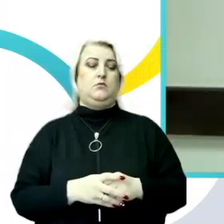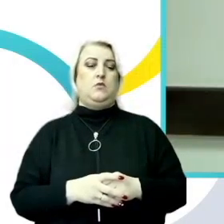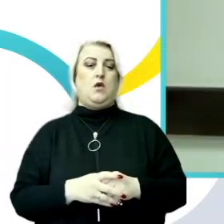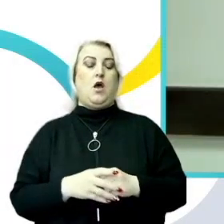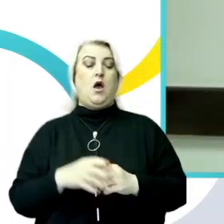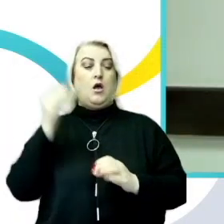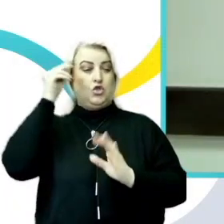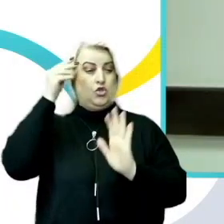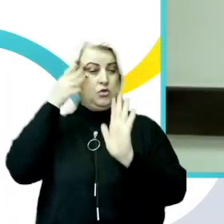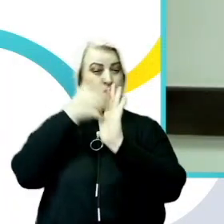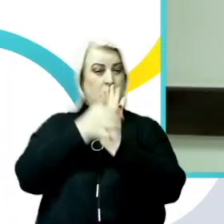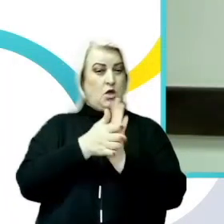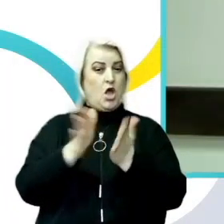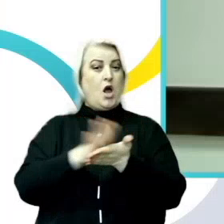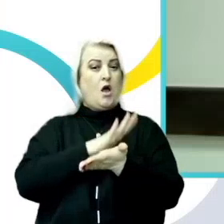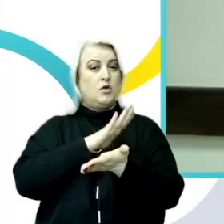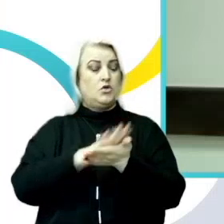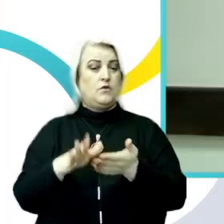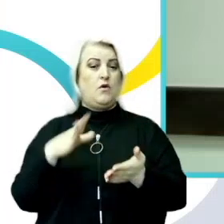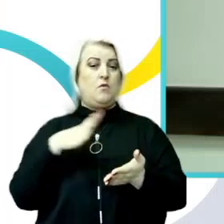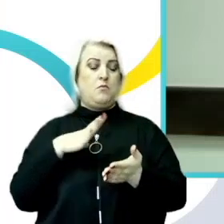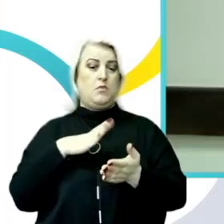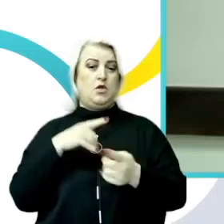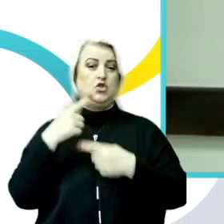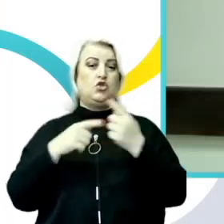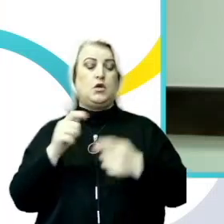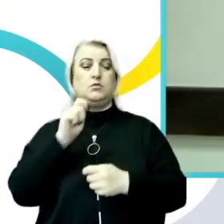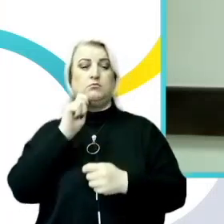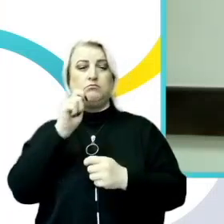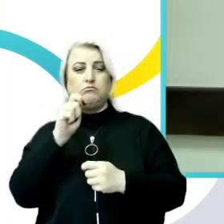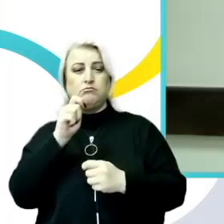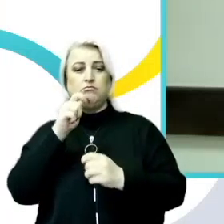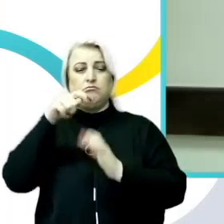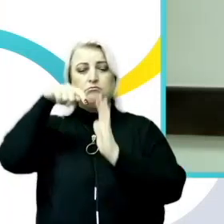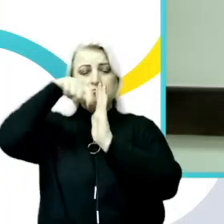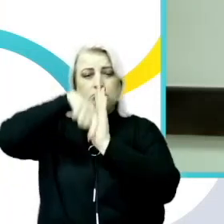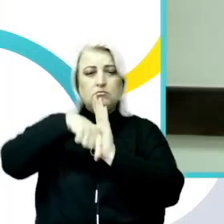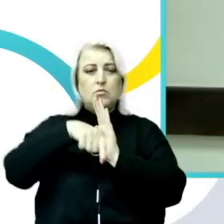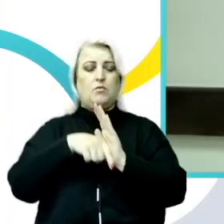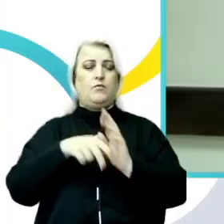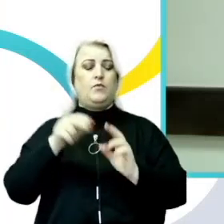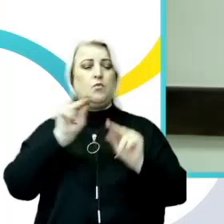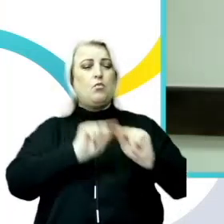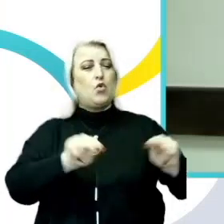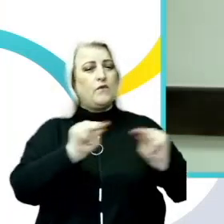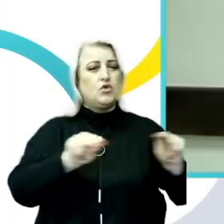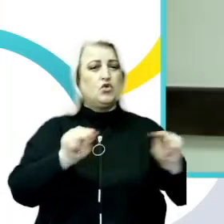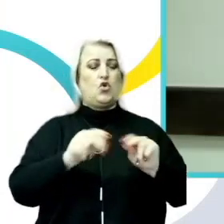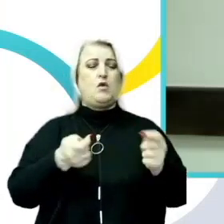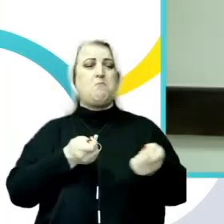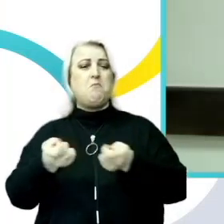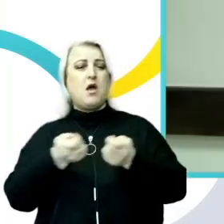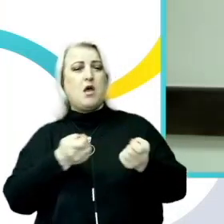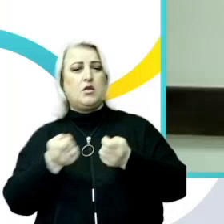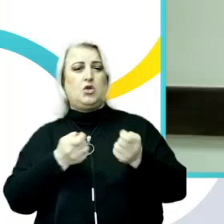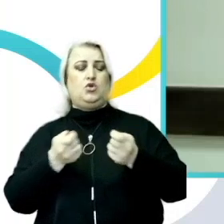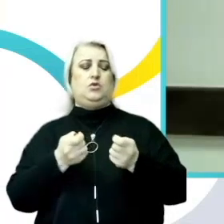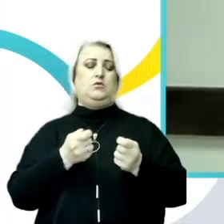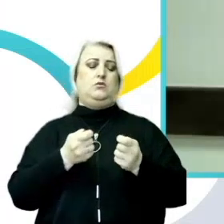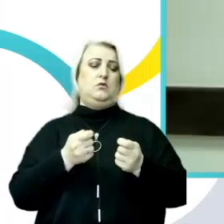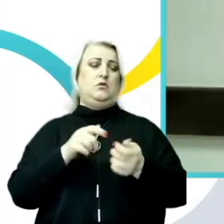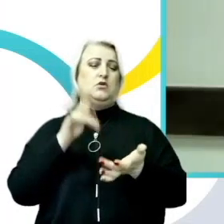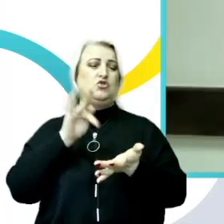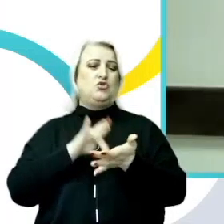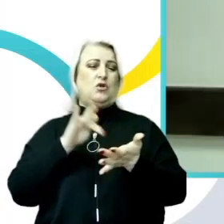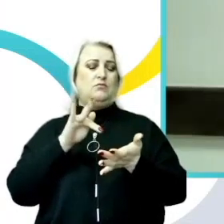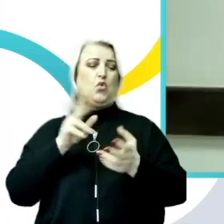desfășurat în intermediul interviurilor aprofundate cu profesori și mănători din colegii, școli profesionale, centri de excelență